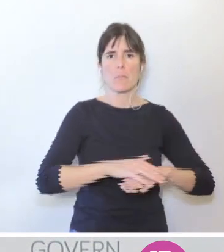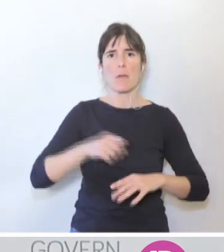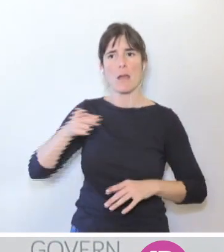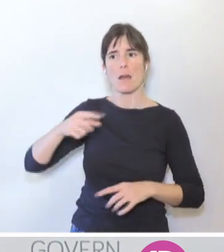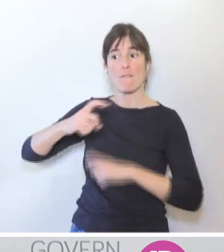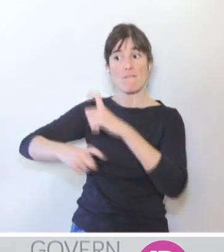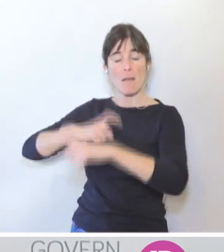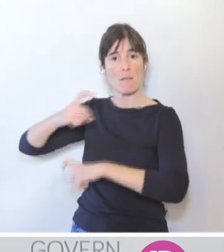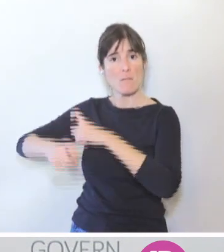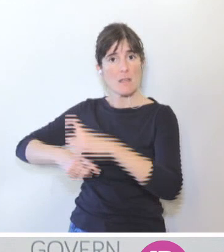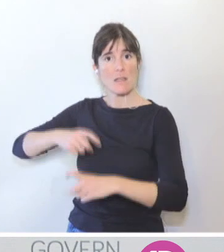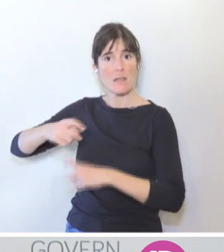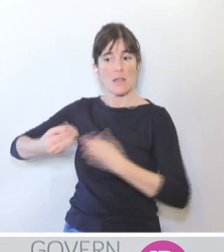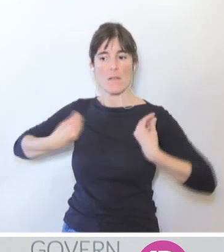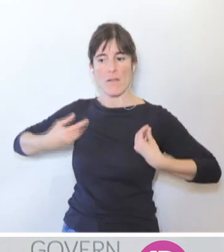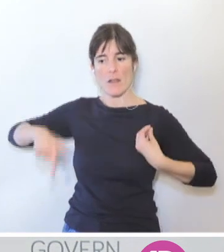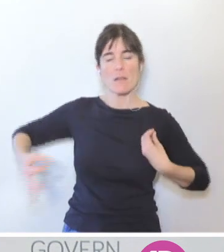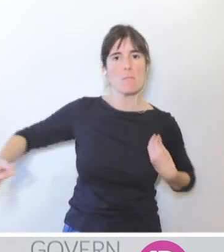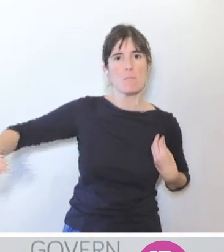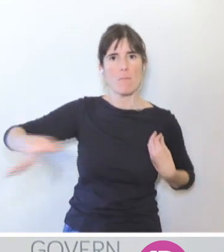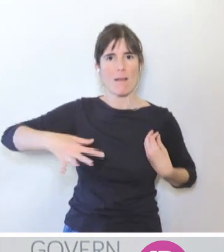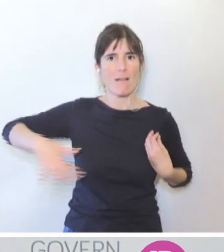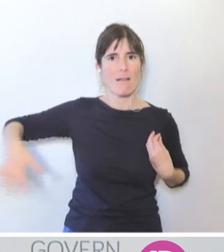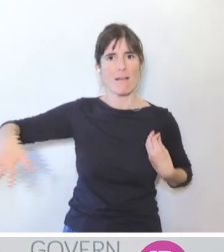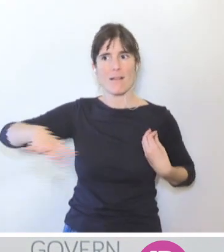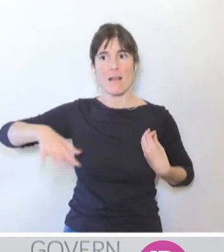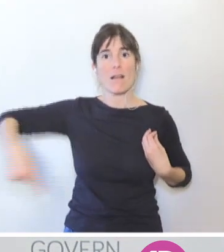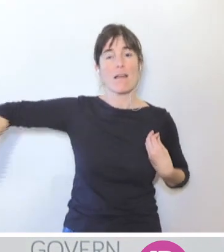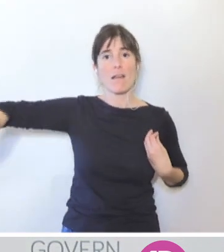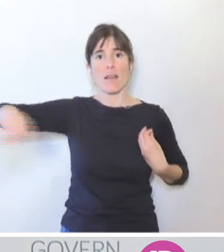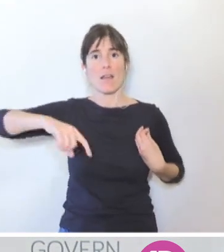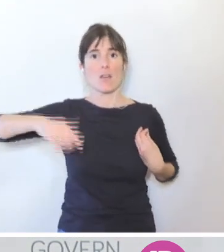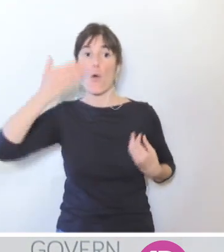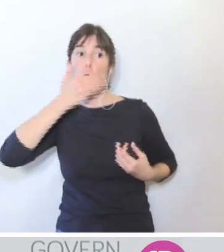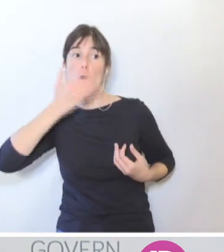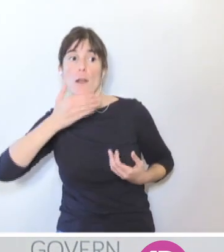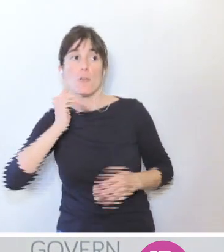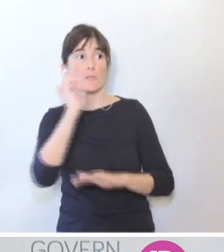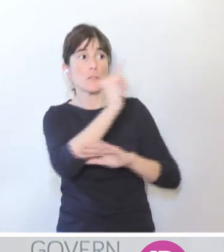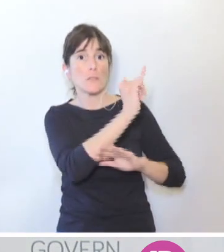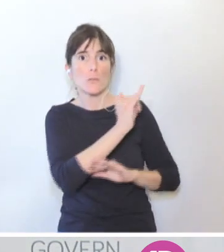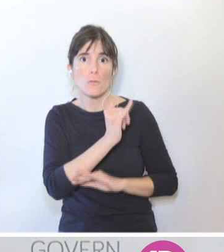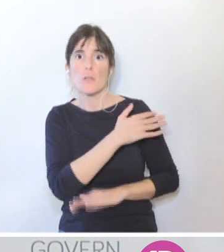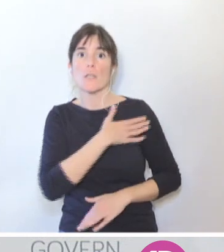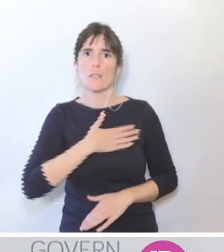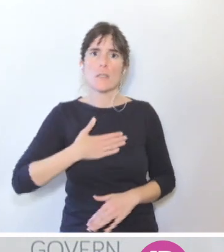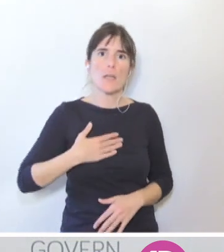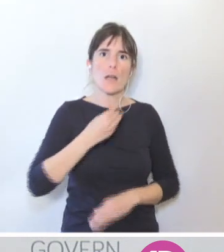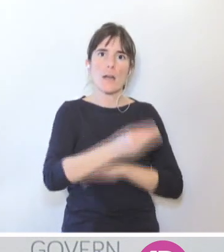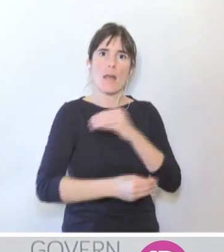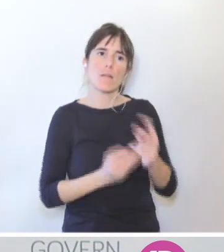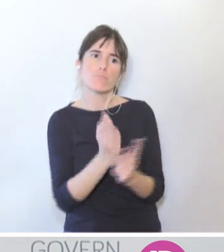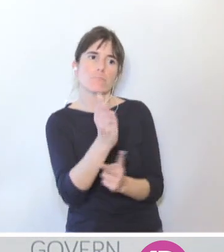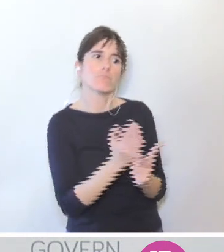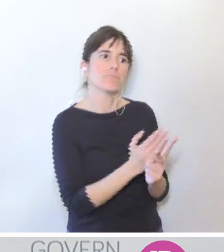'aquelles famílies, que tindran sa possibilitat en els centres educatius que s'hi vulguen acollir, de triar